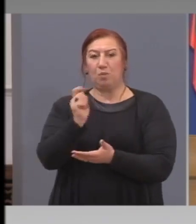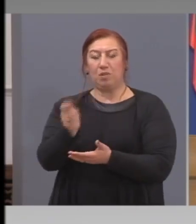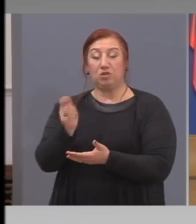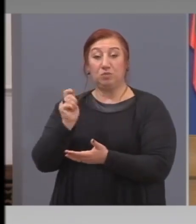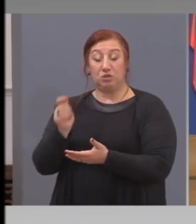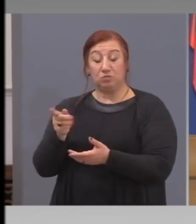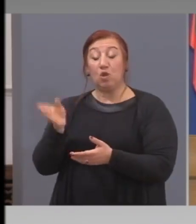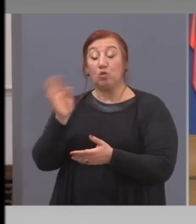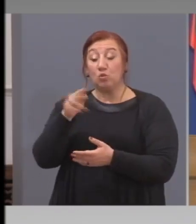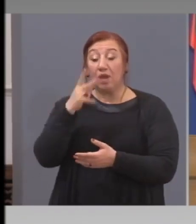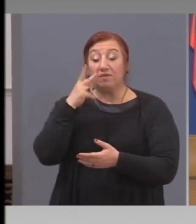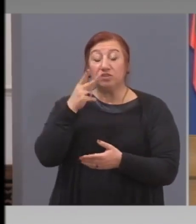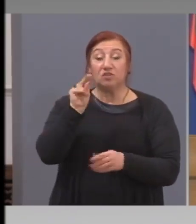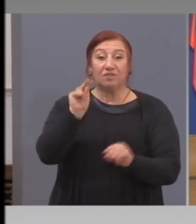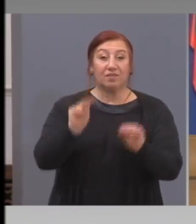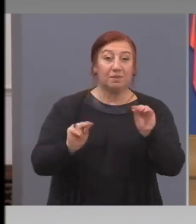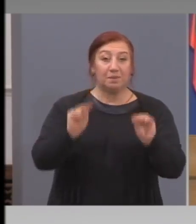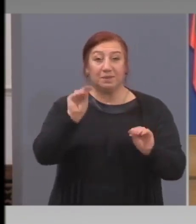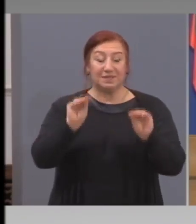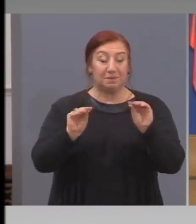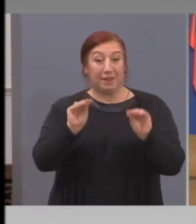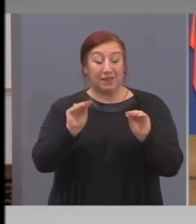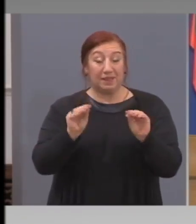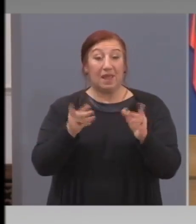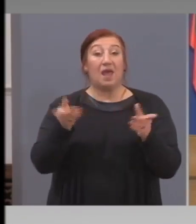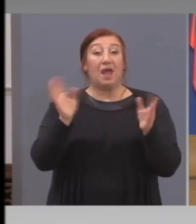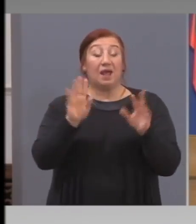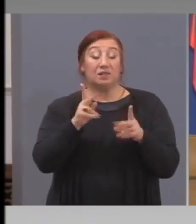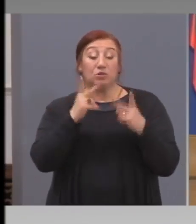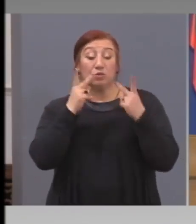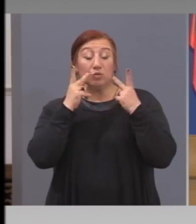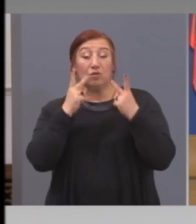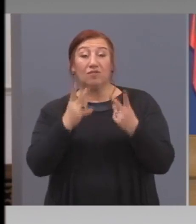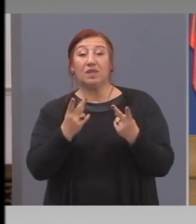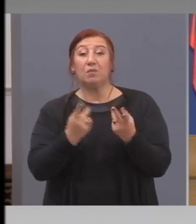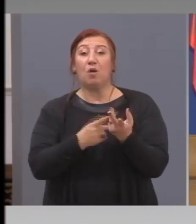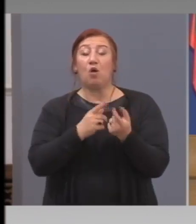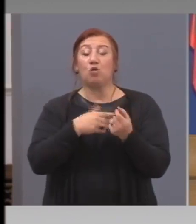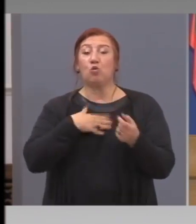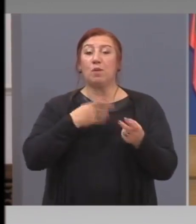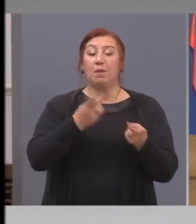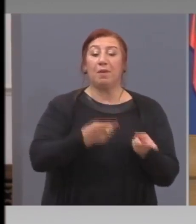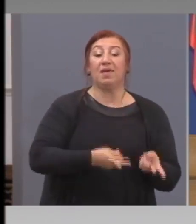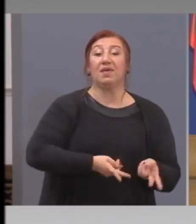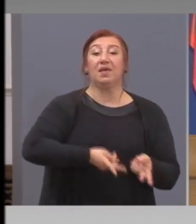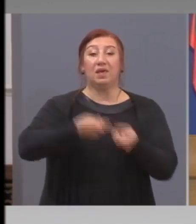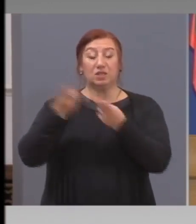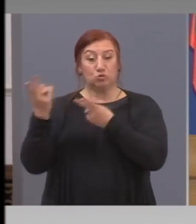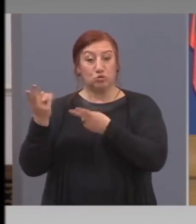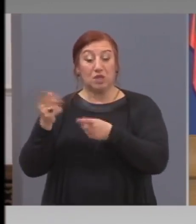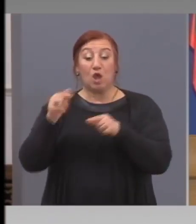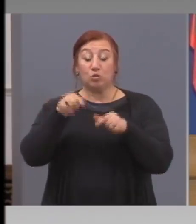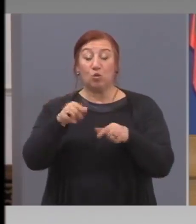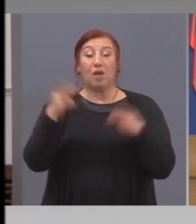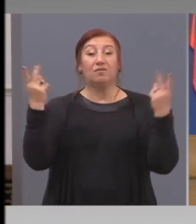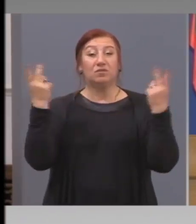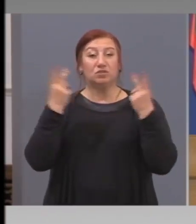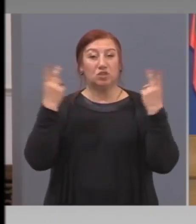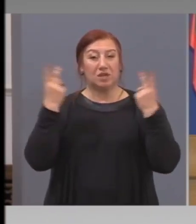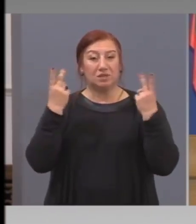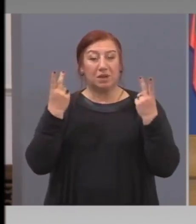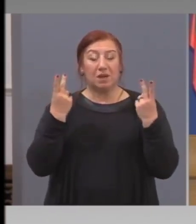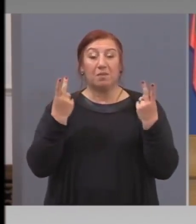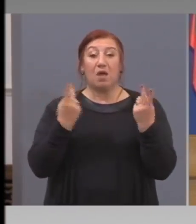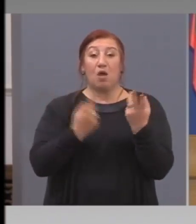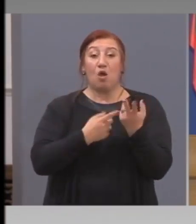Тогава ще го видиме. И като видиме колко износа. Тогава ще разбереме колко